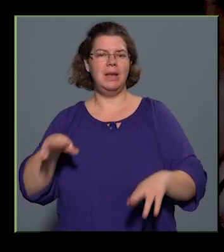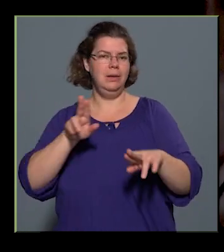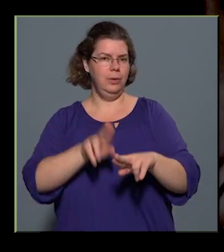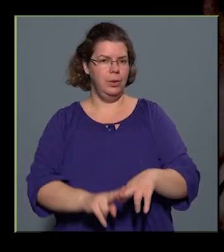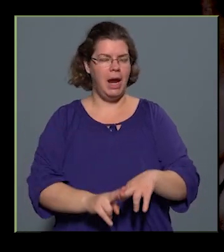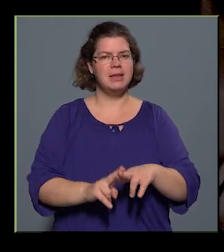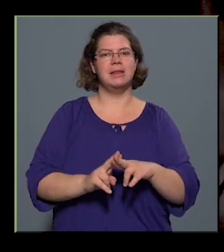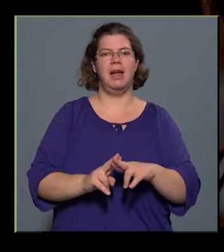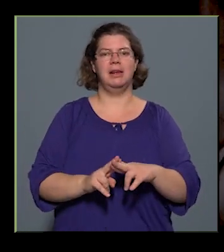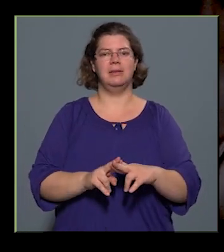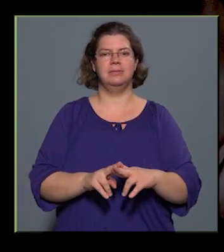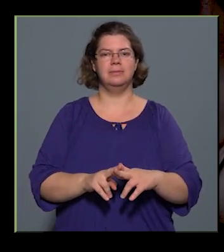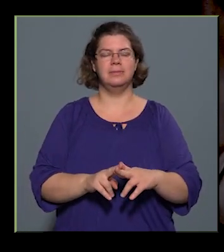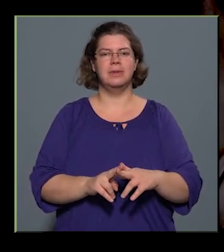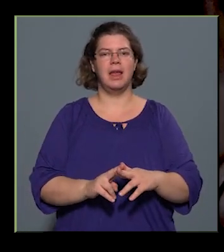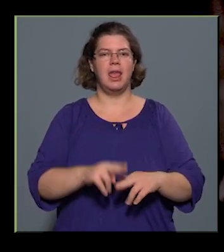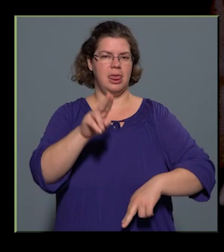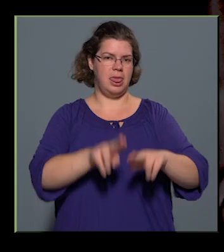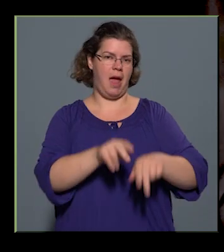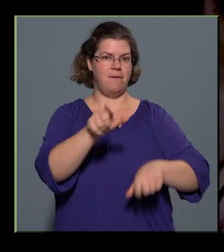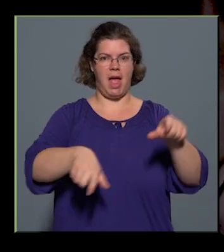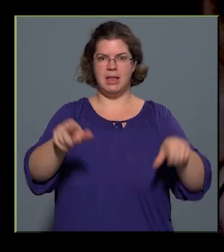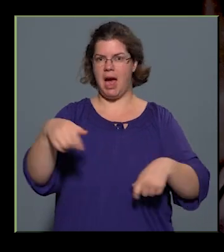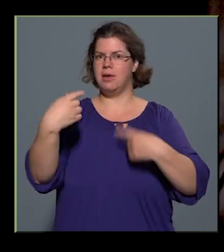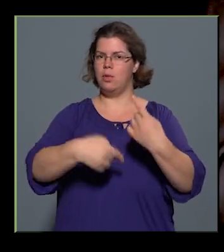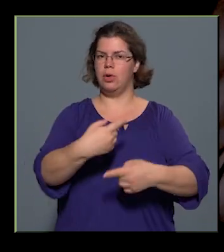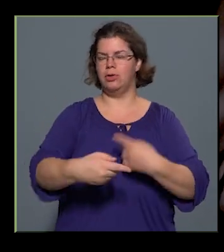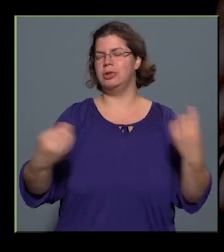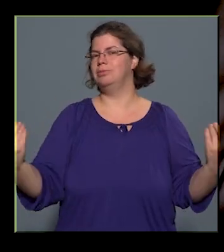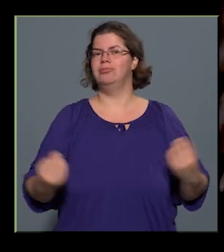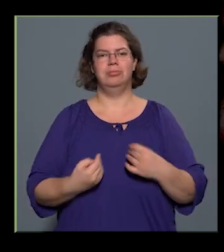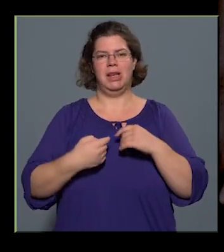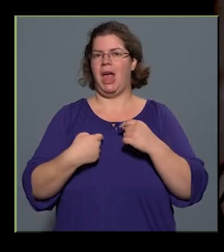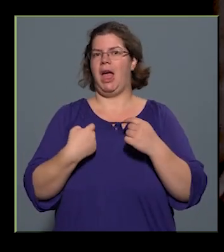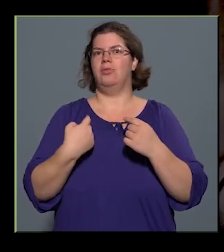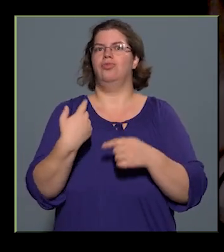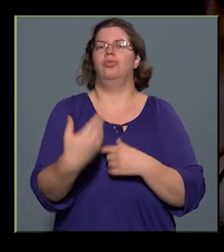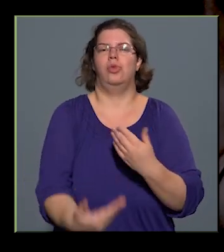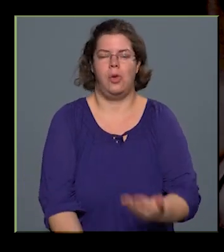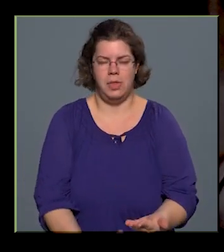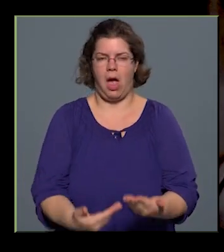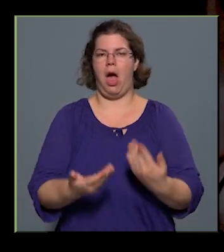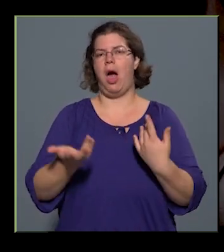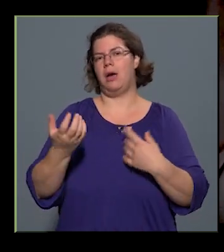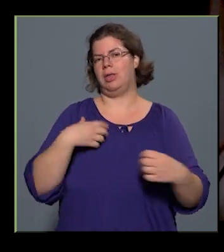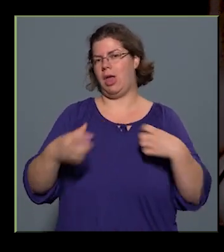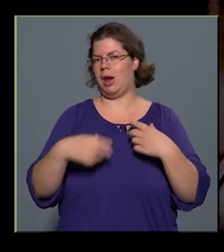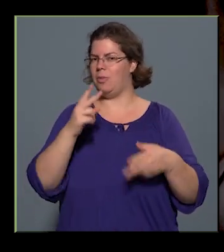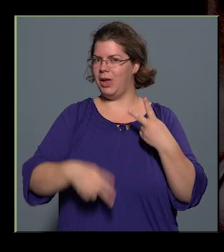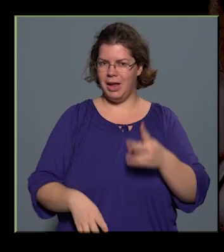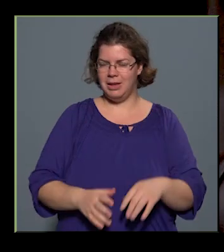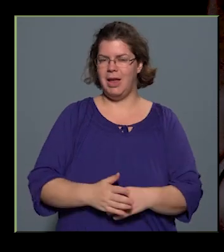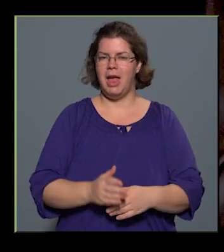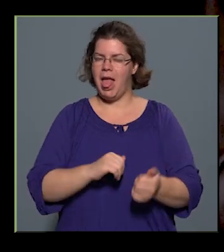neveltjei, örökösei mire jutottak a darab végén, ezt elelőre nem